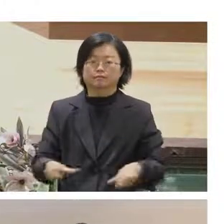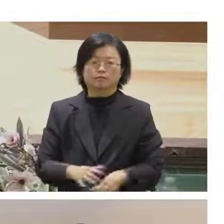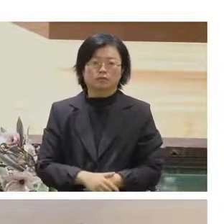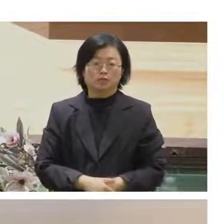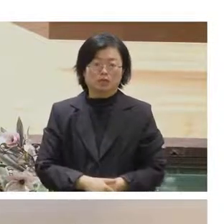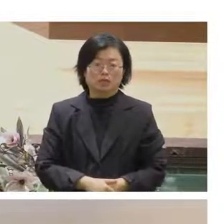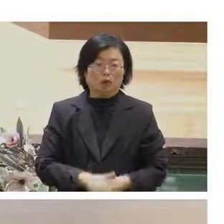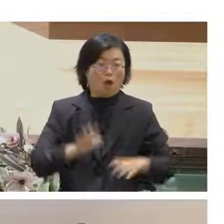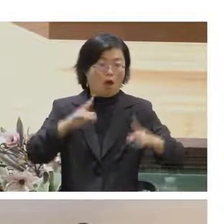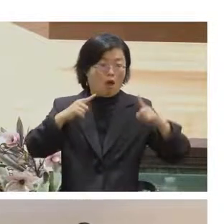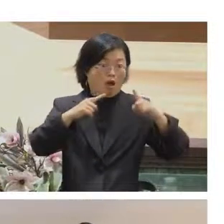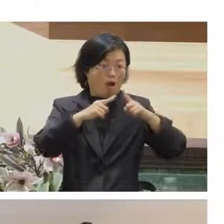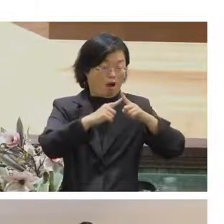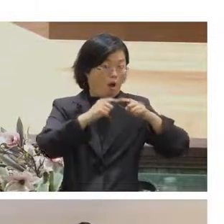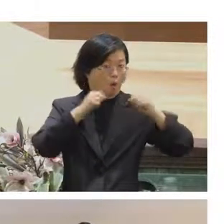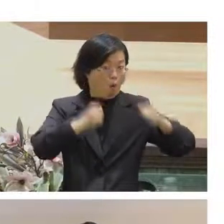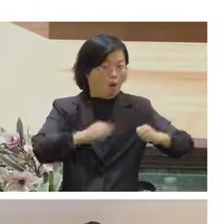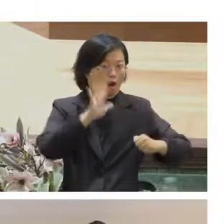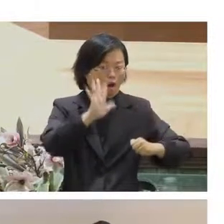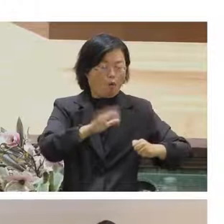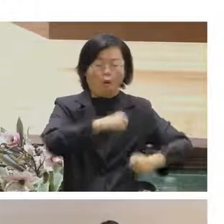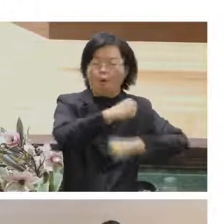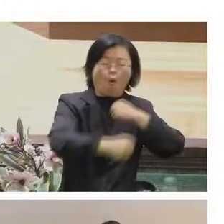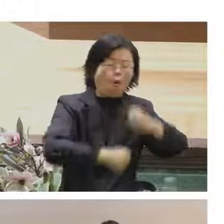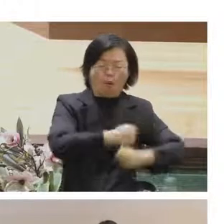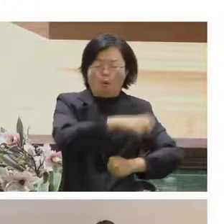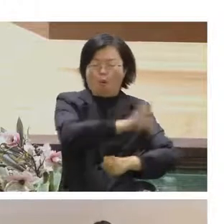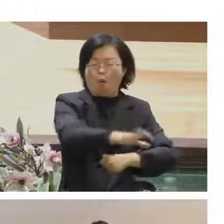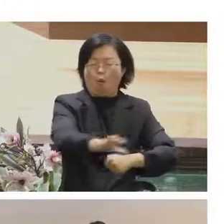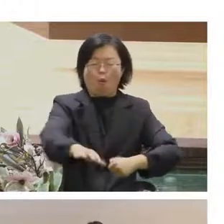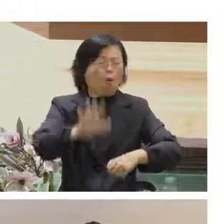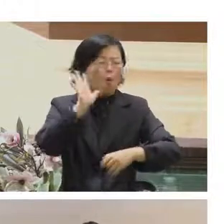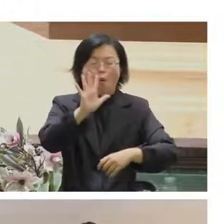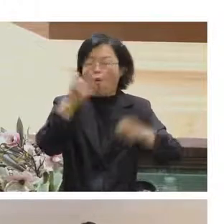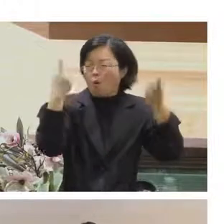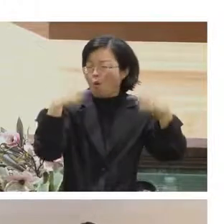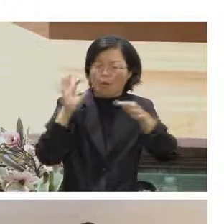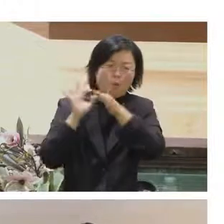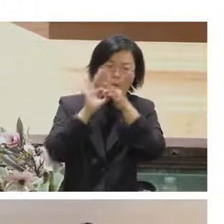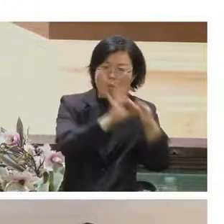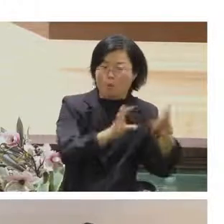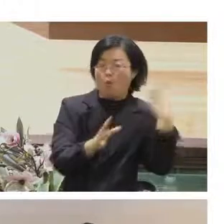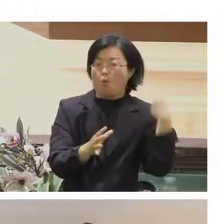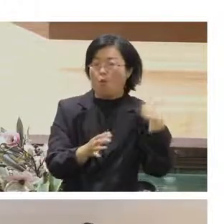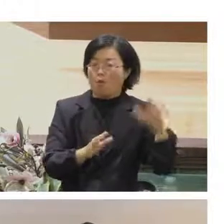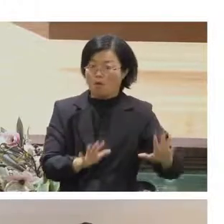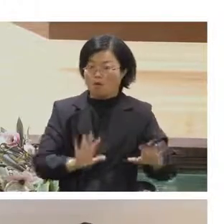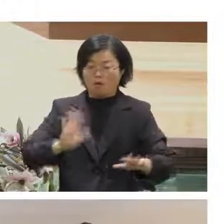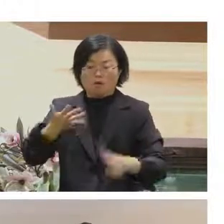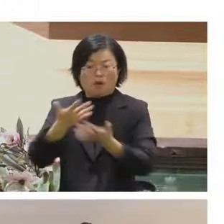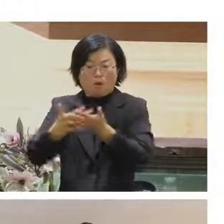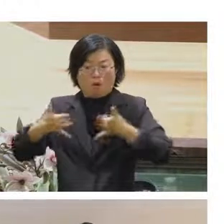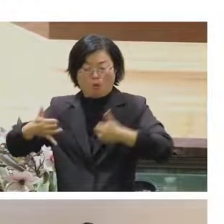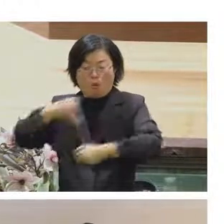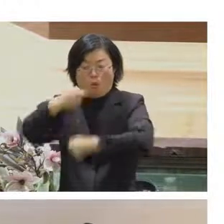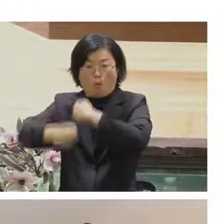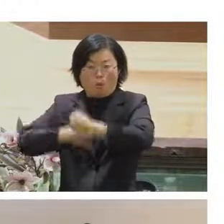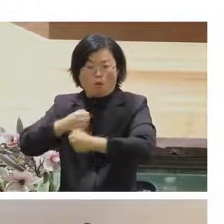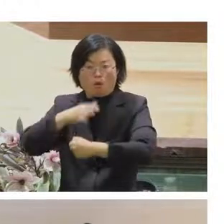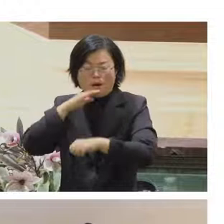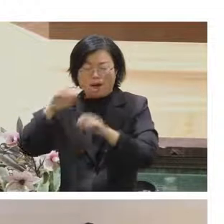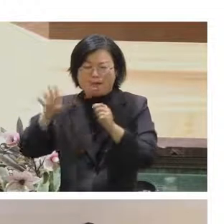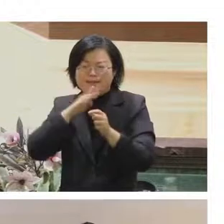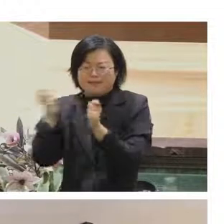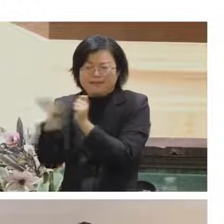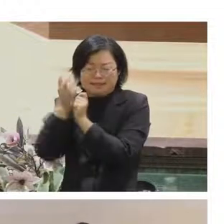以來就有實體活動但是現場活動可能是這幾年才開始有的趨勢所以其實大家也都還不太